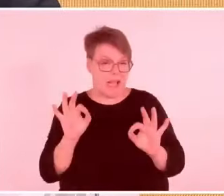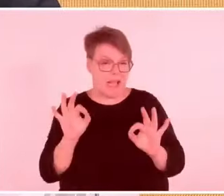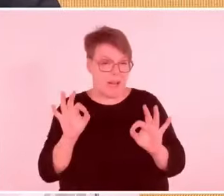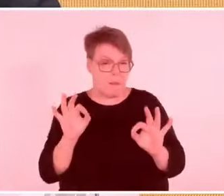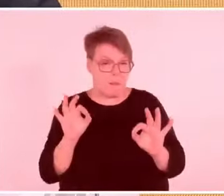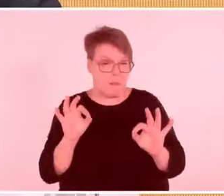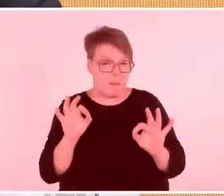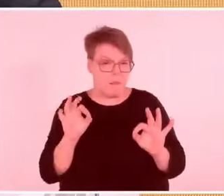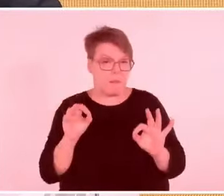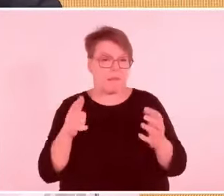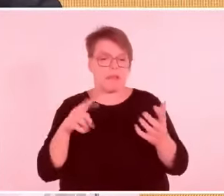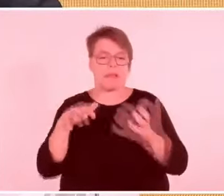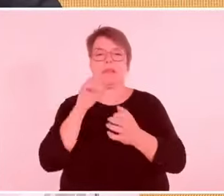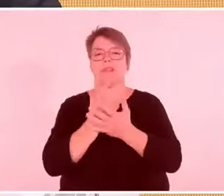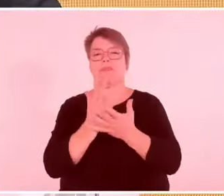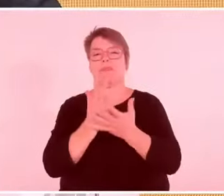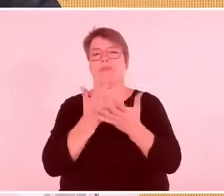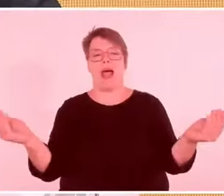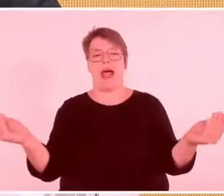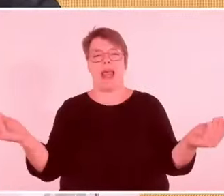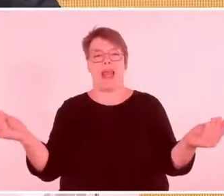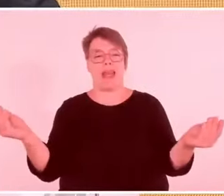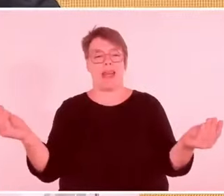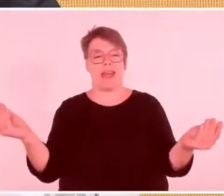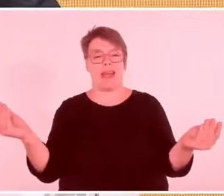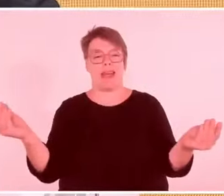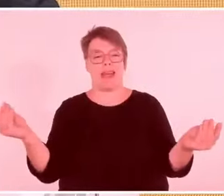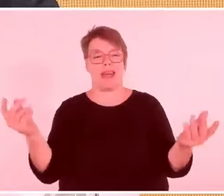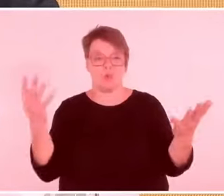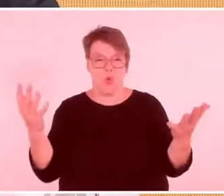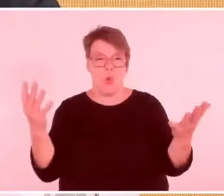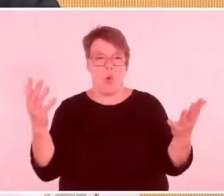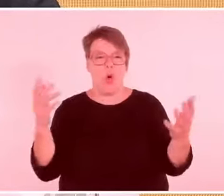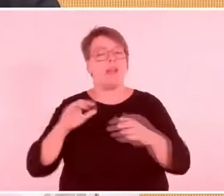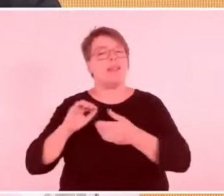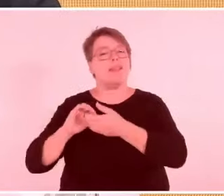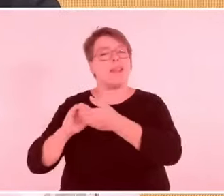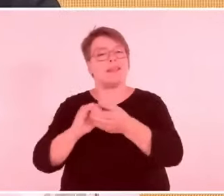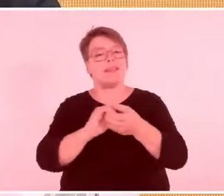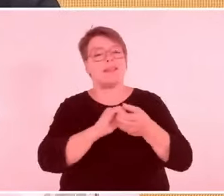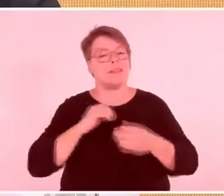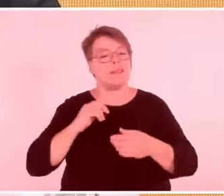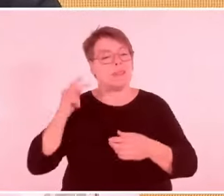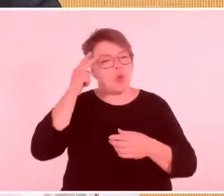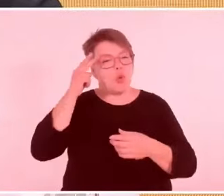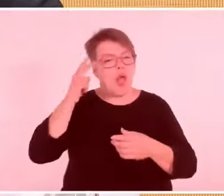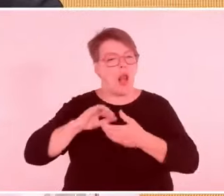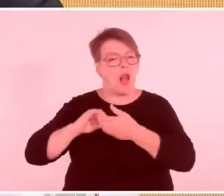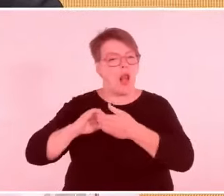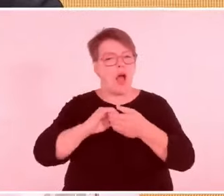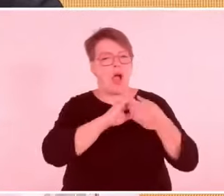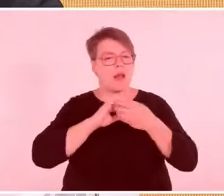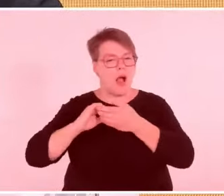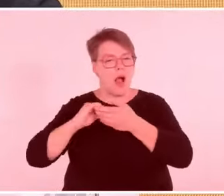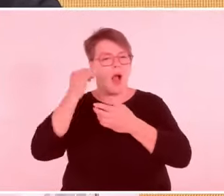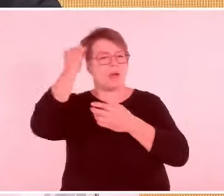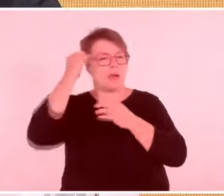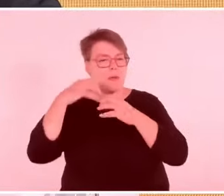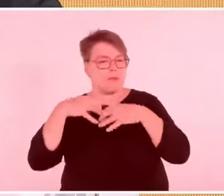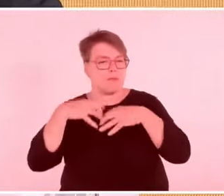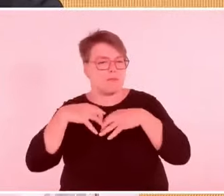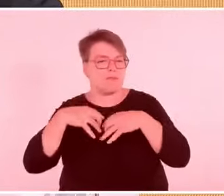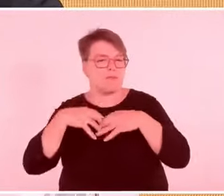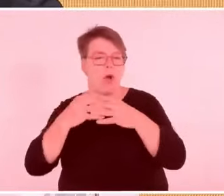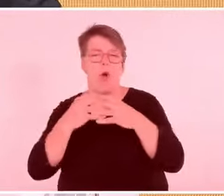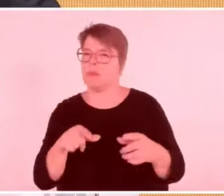dass es große Verzweiflung und Konfusion geben kann, die dann Akte